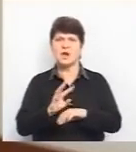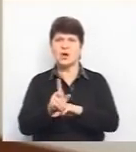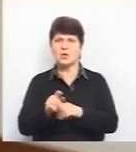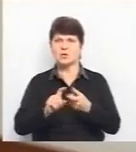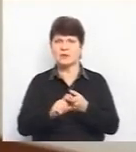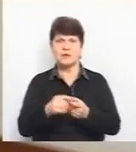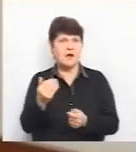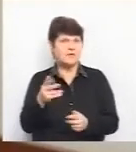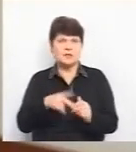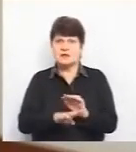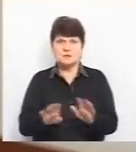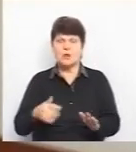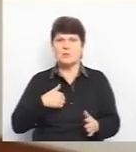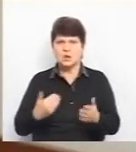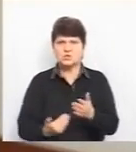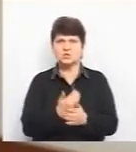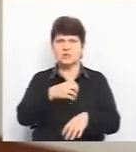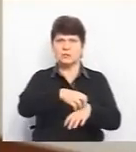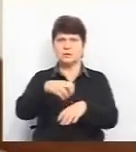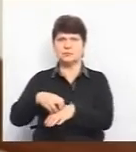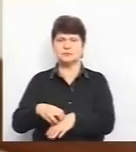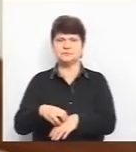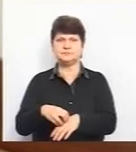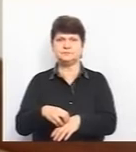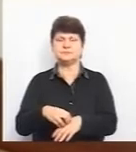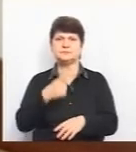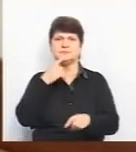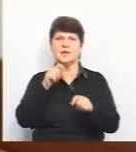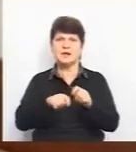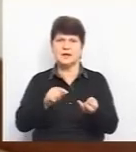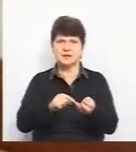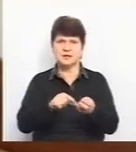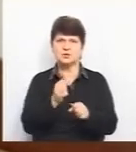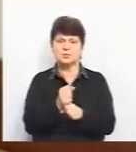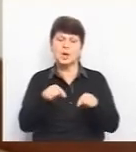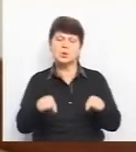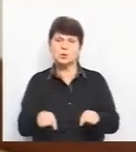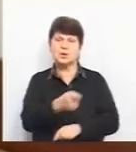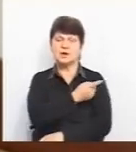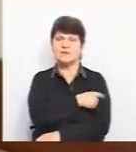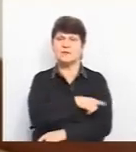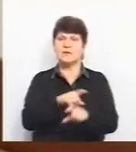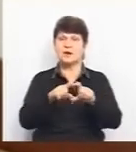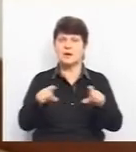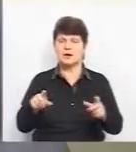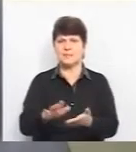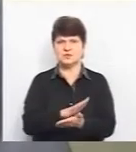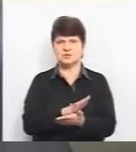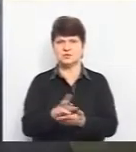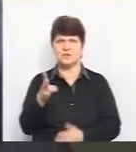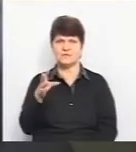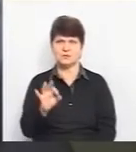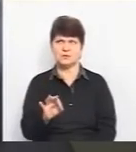а він не закінчується, а в мене нова з'явилася. Ну, куди чекати? Тест на коронавірус. Мені робили тут у лікарні, безкоштовно.